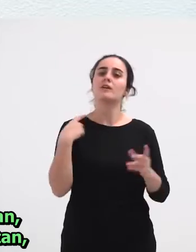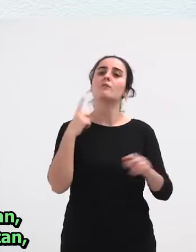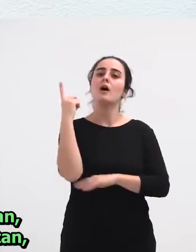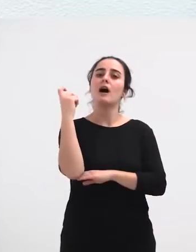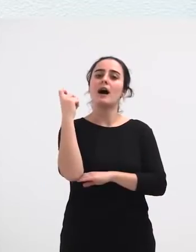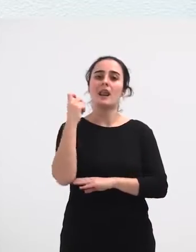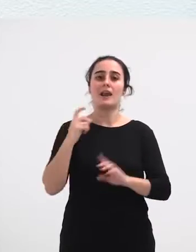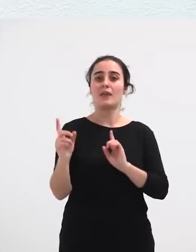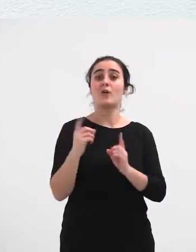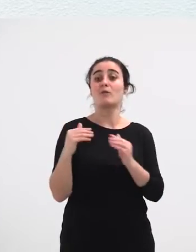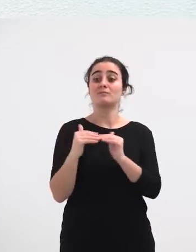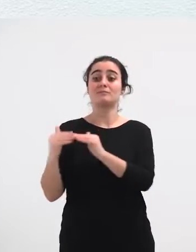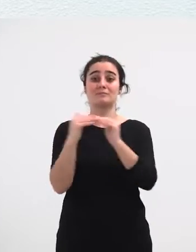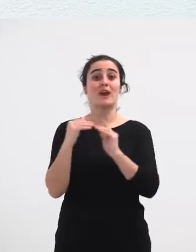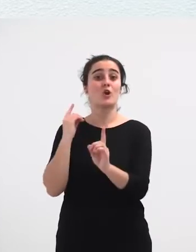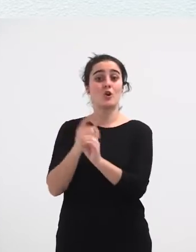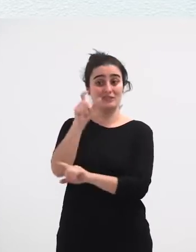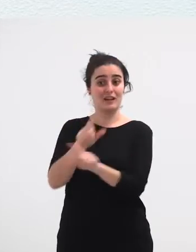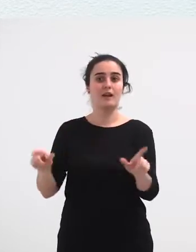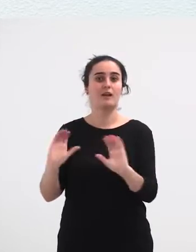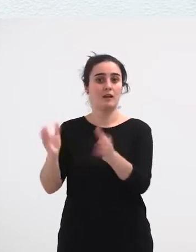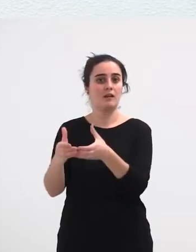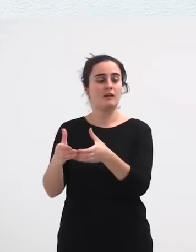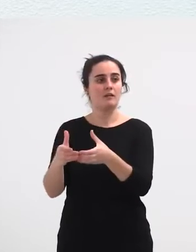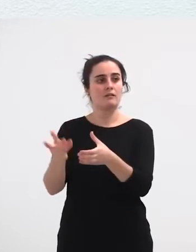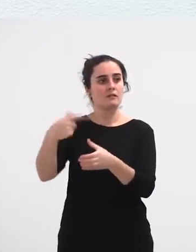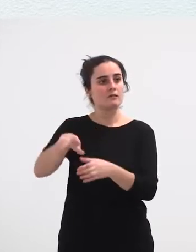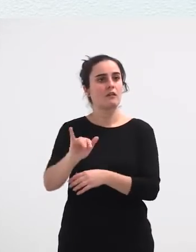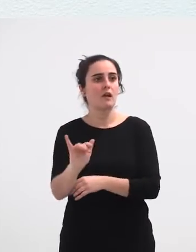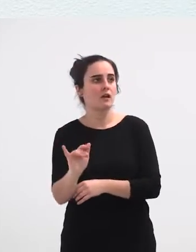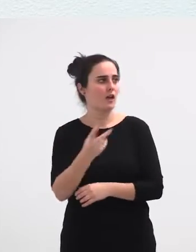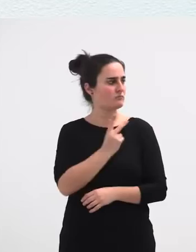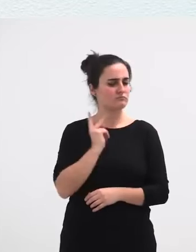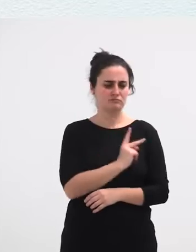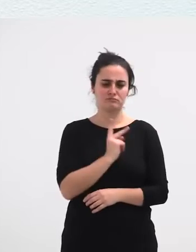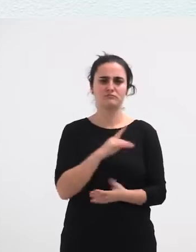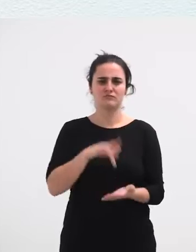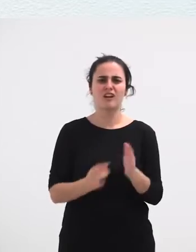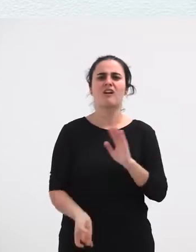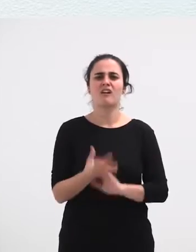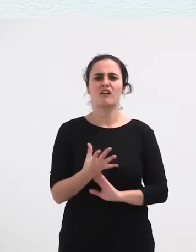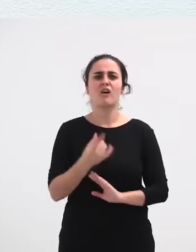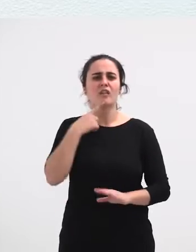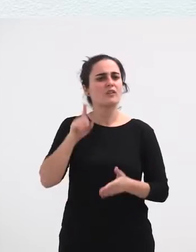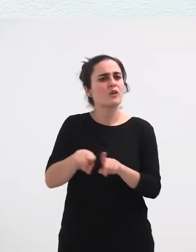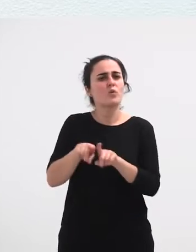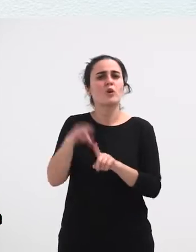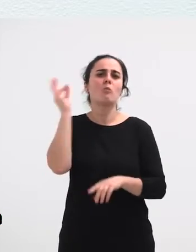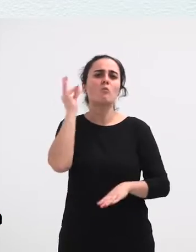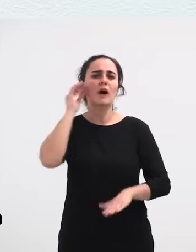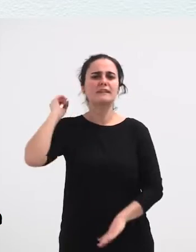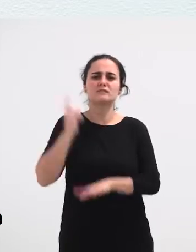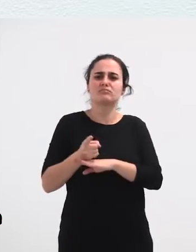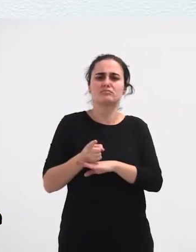Kontrako Sektore Eta Nik uste Itzori Orte Bai Maiterit Baitan Neri Ere Askotan Agertu Zegur Eski Imposatu Egin Zuten Emakumeak